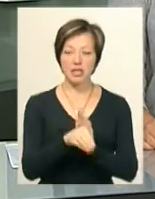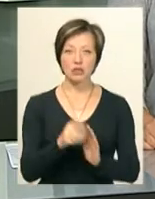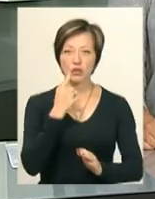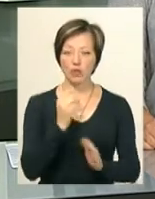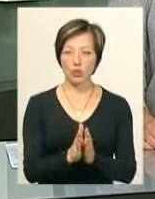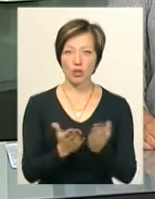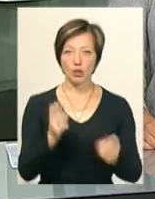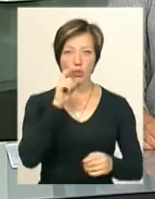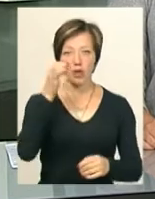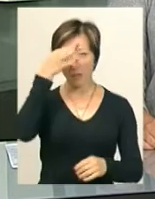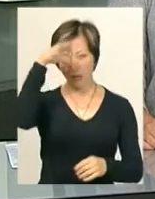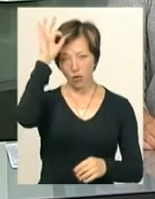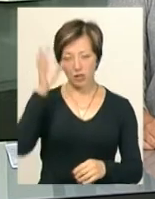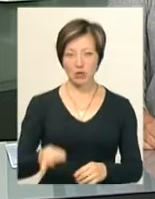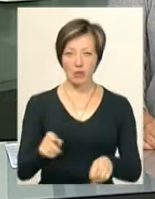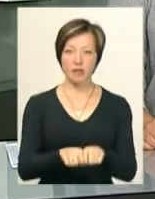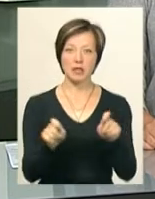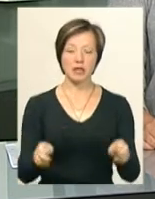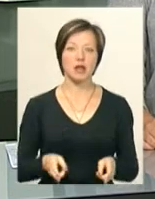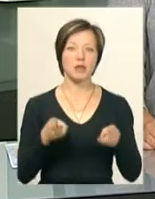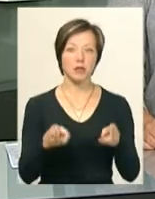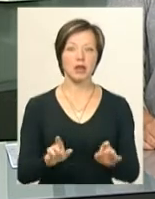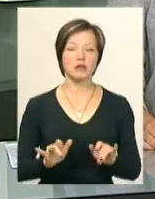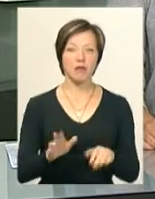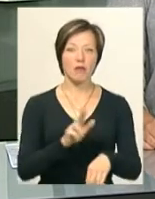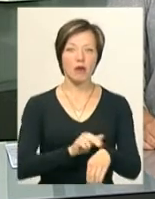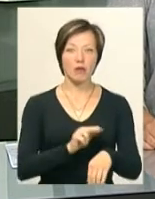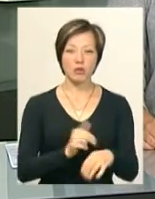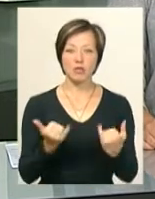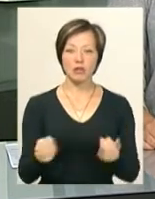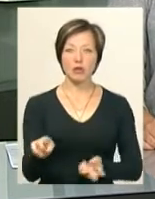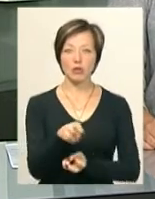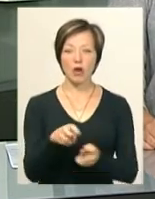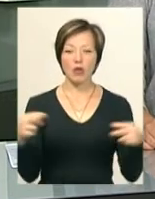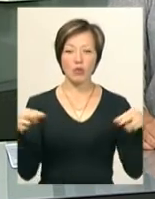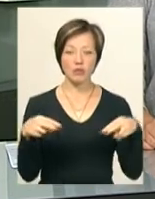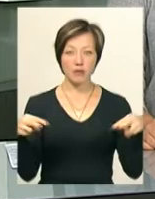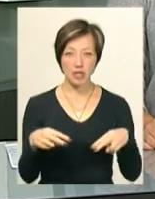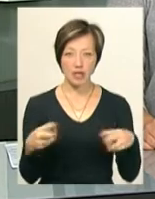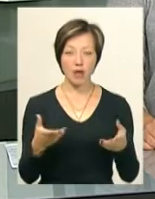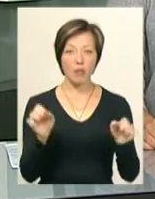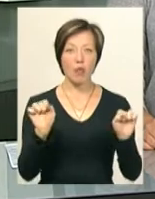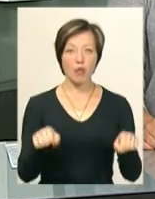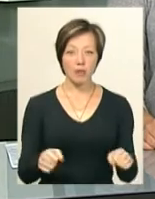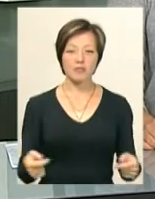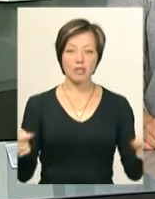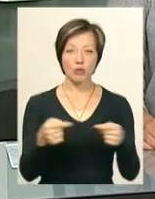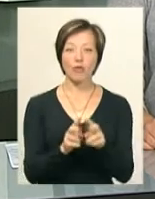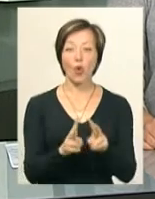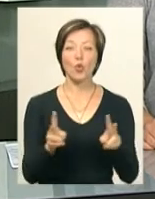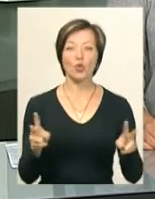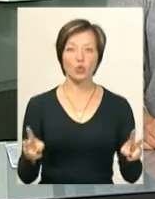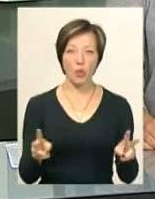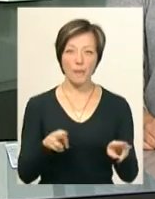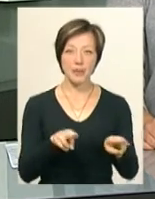України, поліція області відкрила кримінальне провадження. Правоохоронці наразі шукають очевидців та свідків, які б могли встановити, хто саме